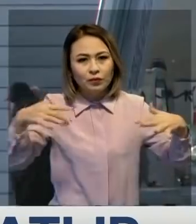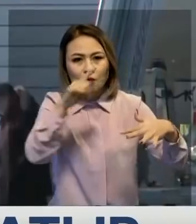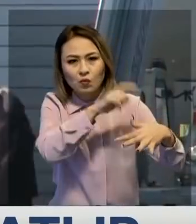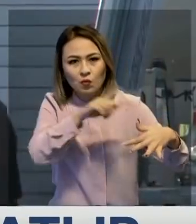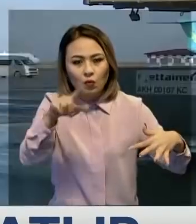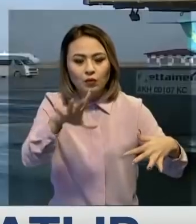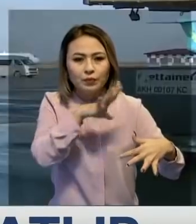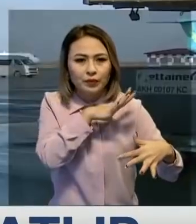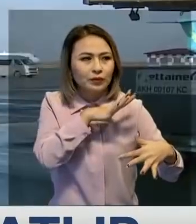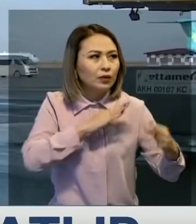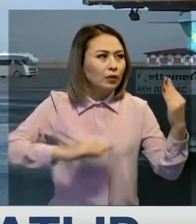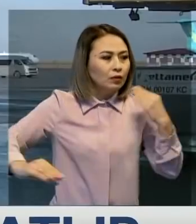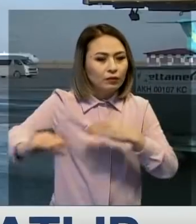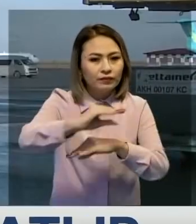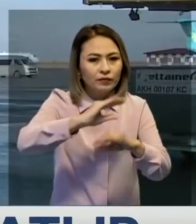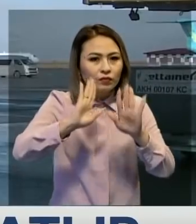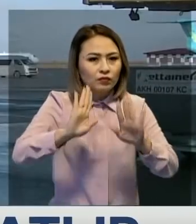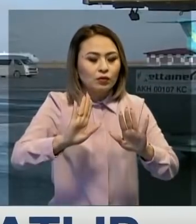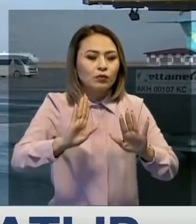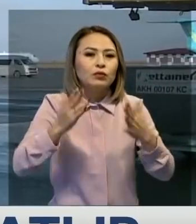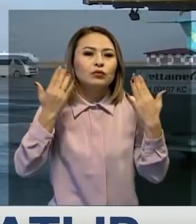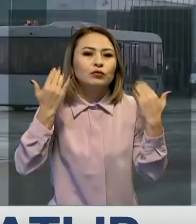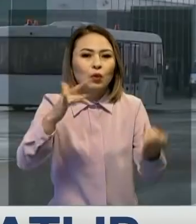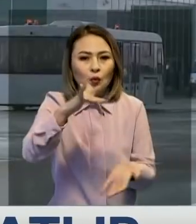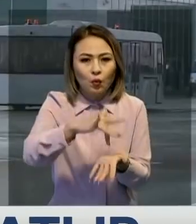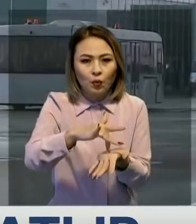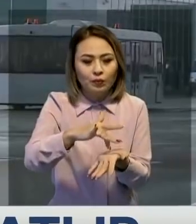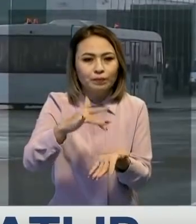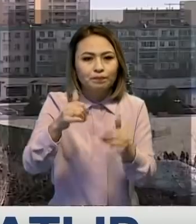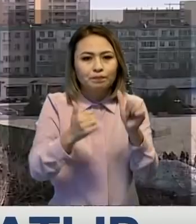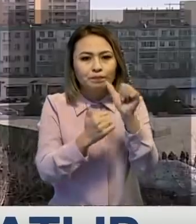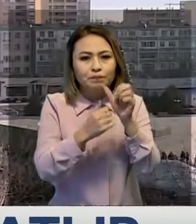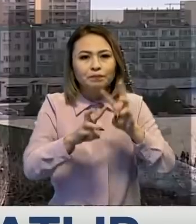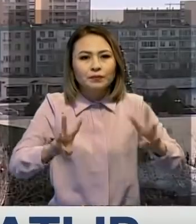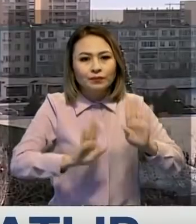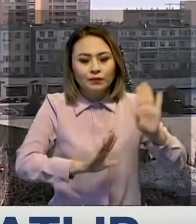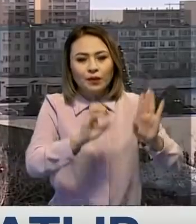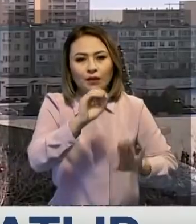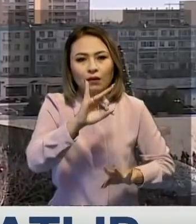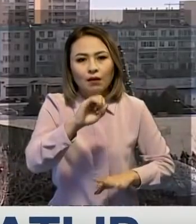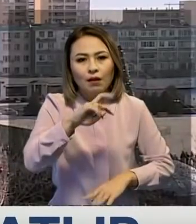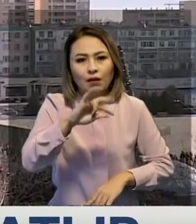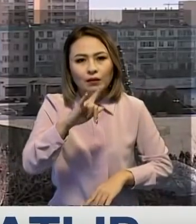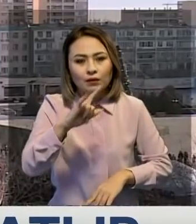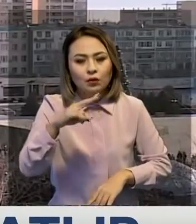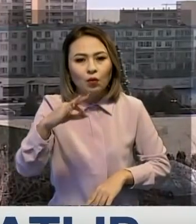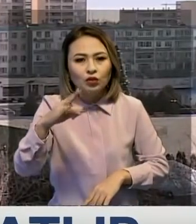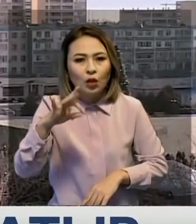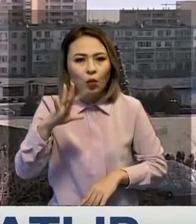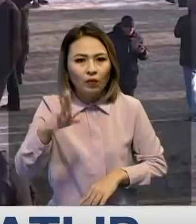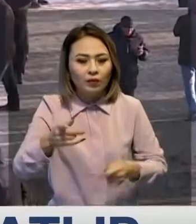қара жермен айнал өтігі ғана болады. О бұл сорталығына премер министердің ғорымбасар ералы тоғжанып бастаған